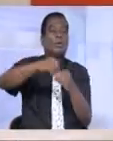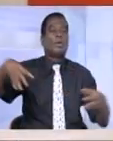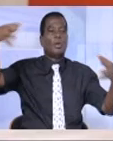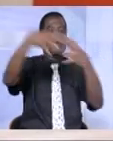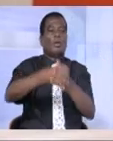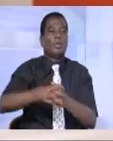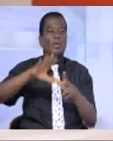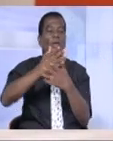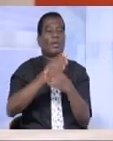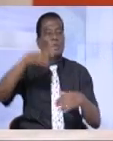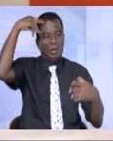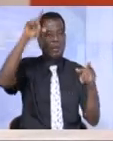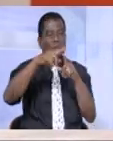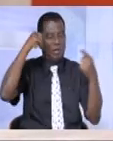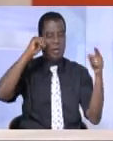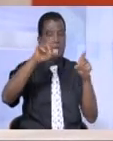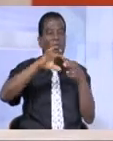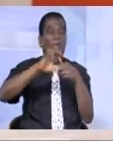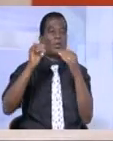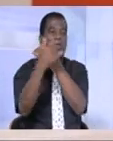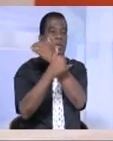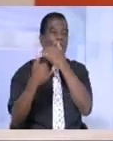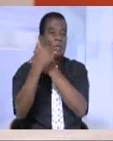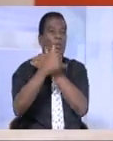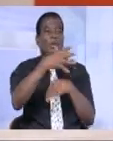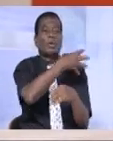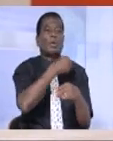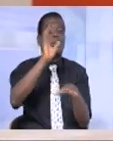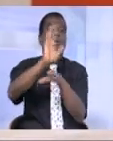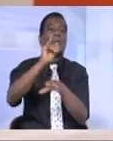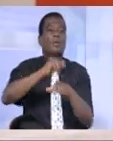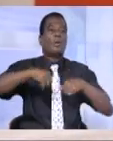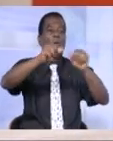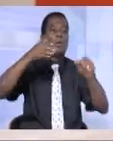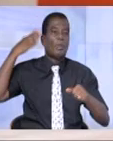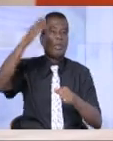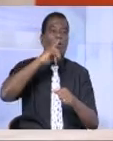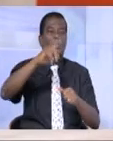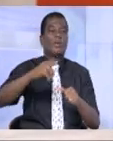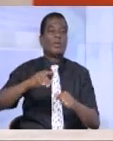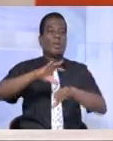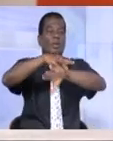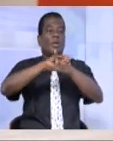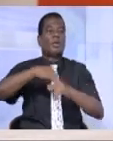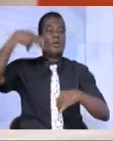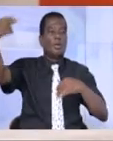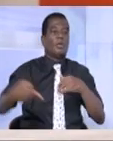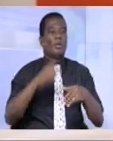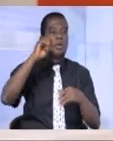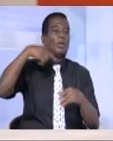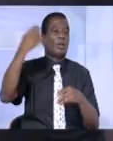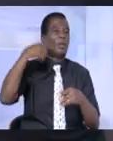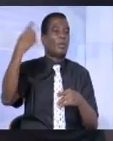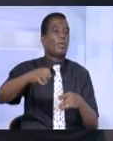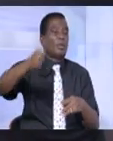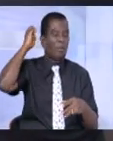'union entre les filles et les fils de notre pays et la Côte d'Ivoire continuera d'être la terre d'hospitalité qu'elle a toujours